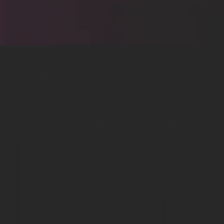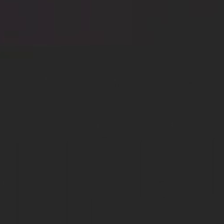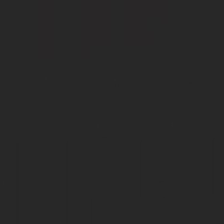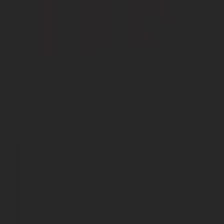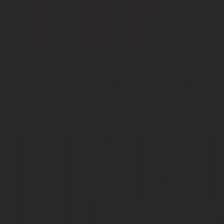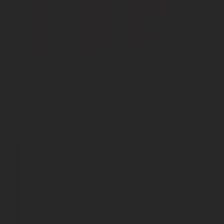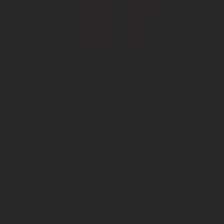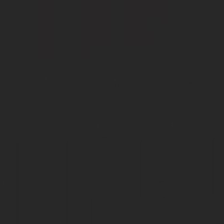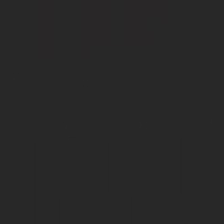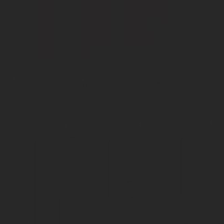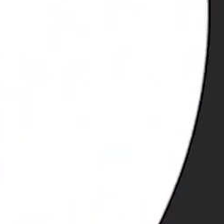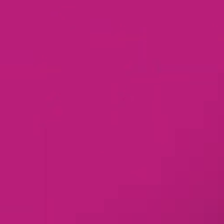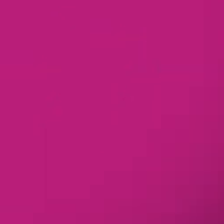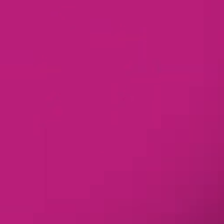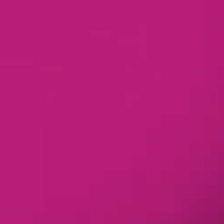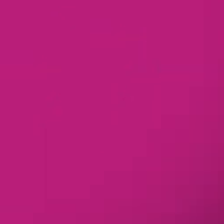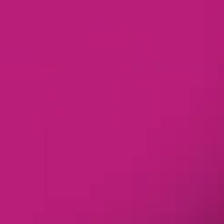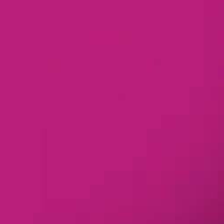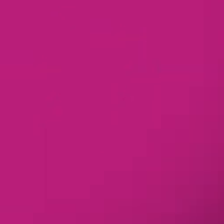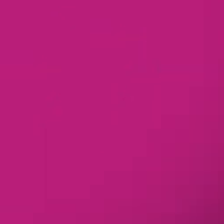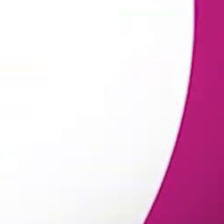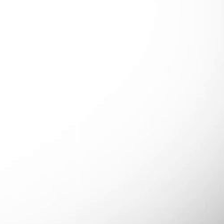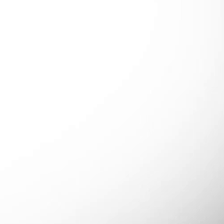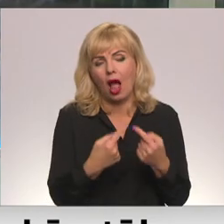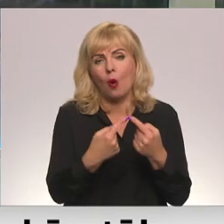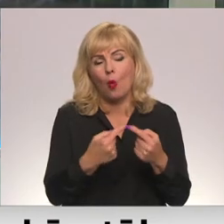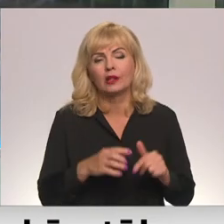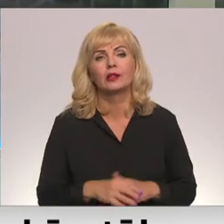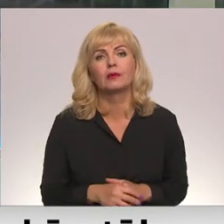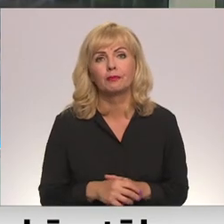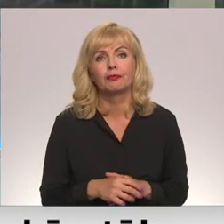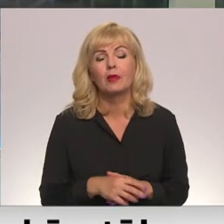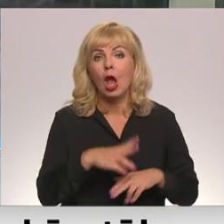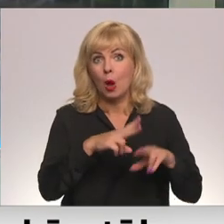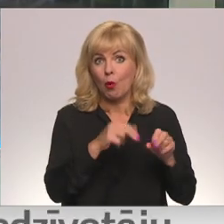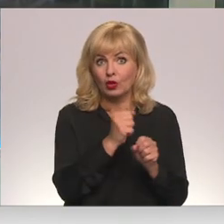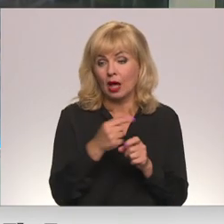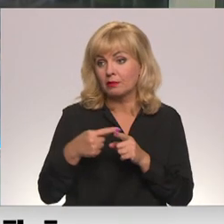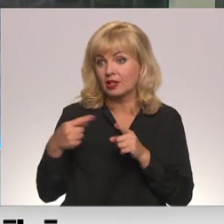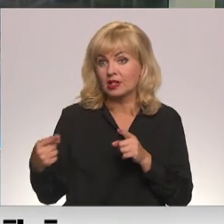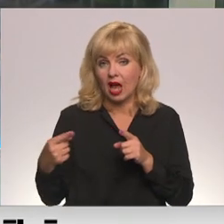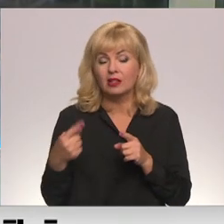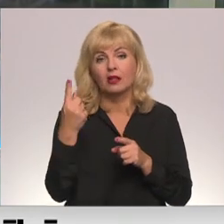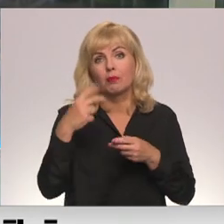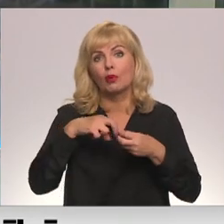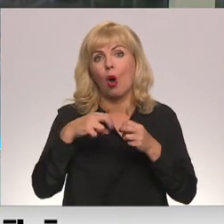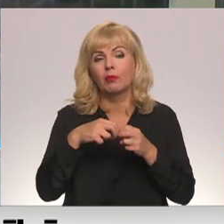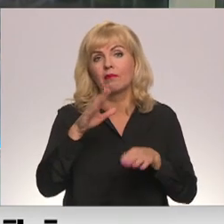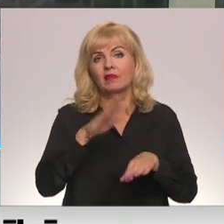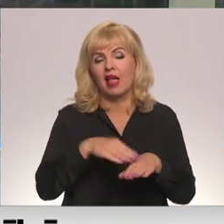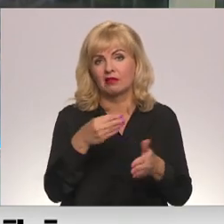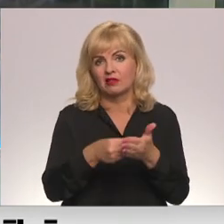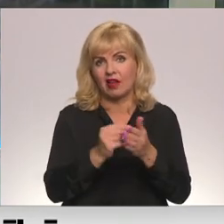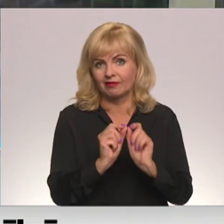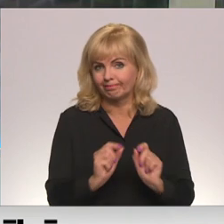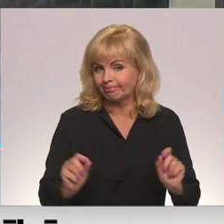Re! Viss ēters ir te! Savukārt būvdarbu sezonas lielākais izaicinājums šogad ir cēnu kāpums.